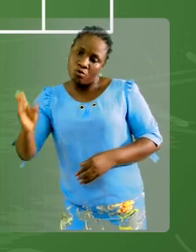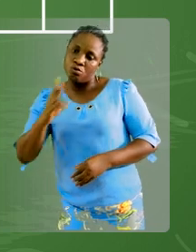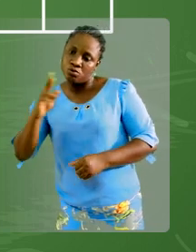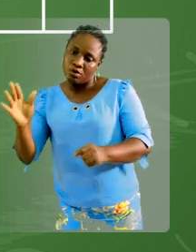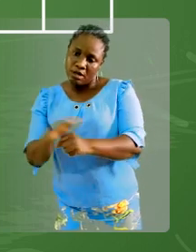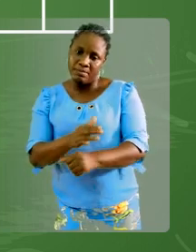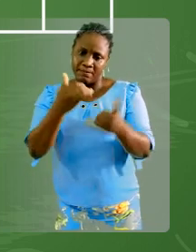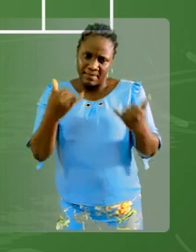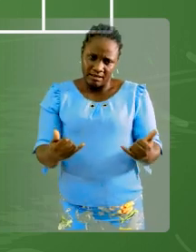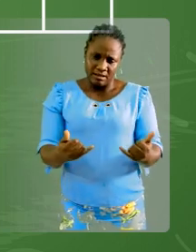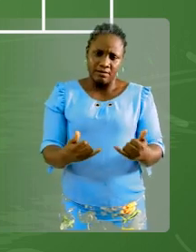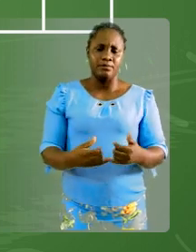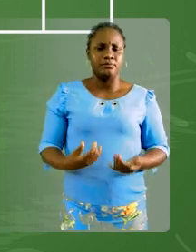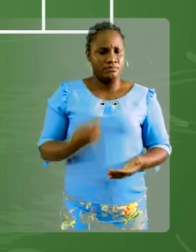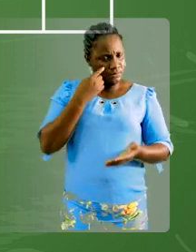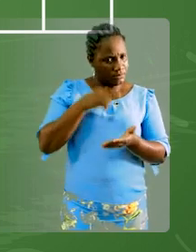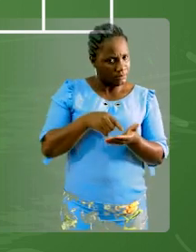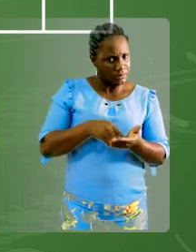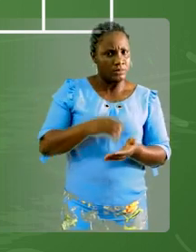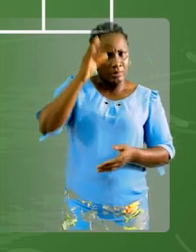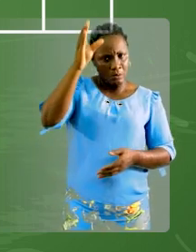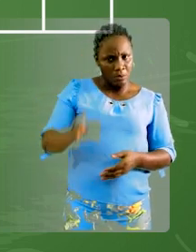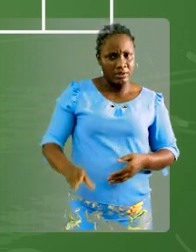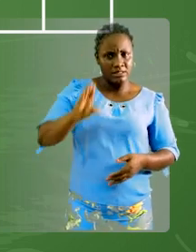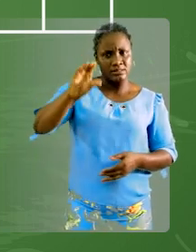Maintenant, on va chercher la colonne des centières.